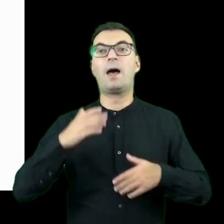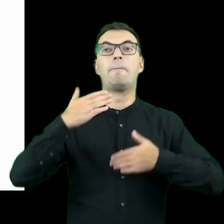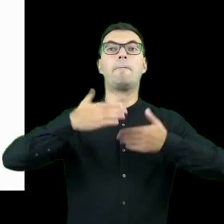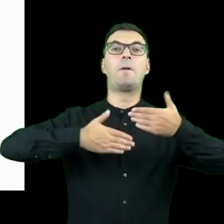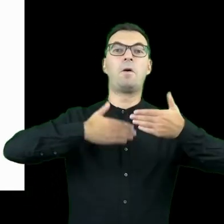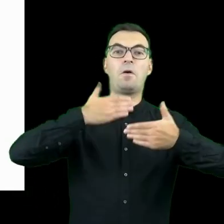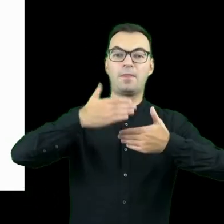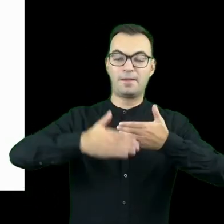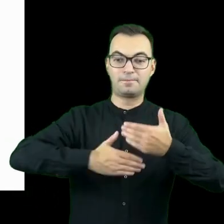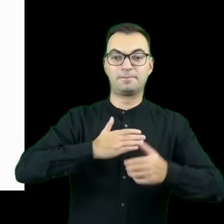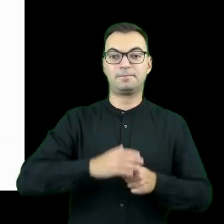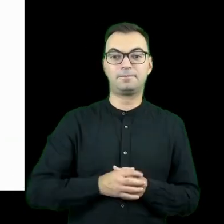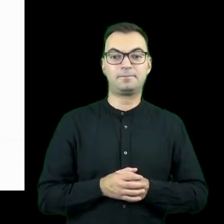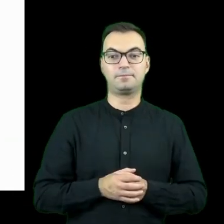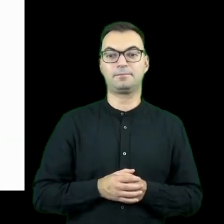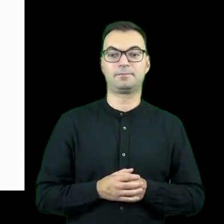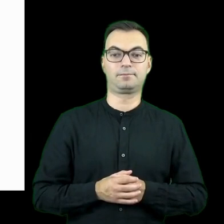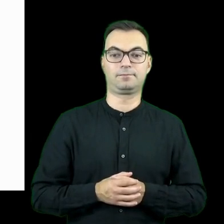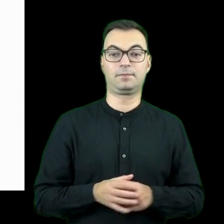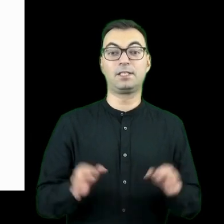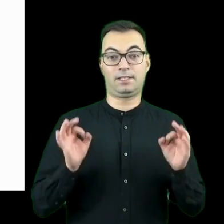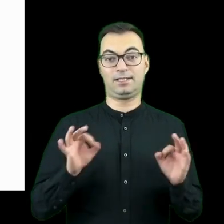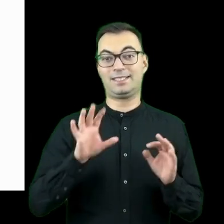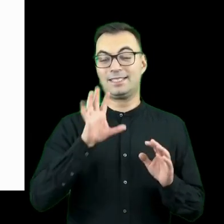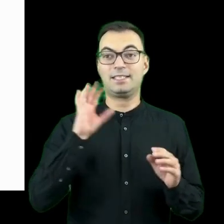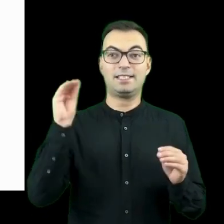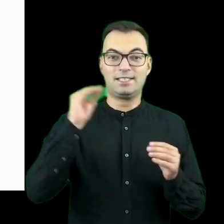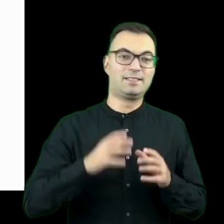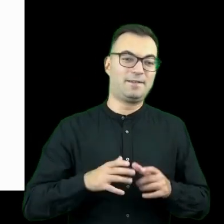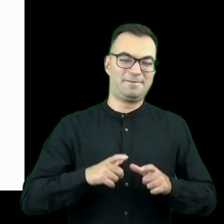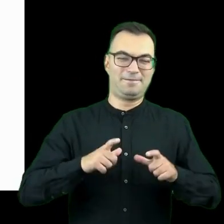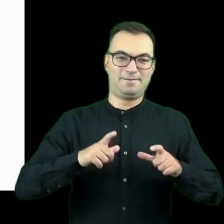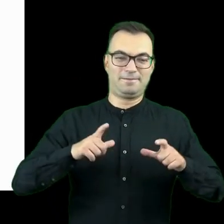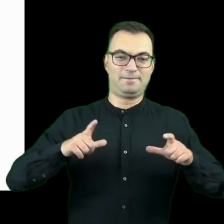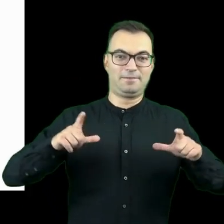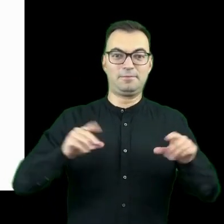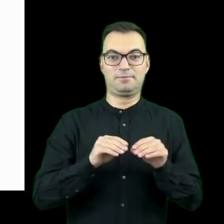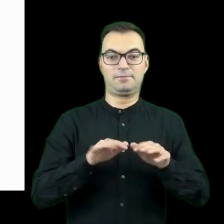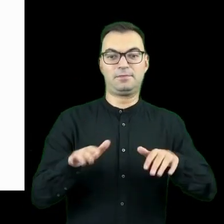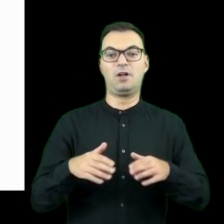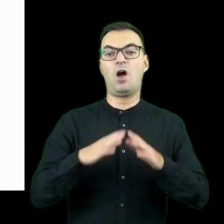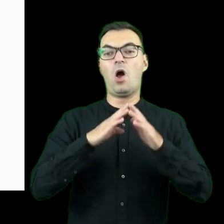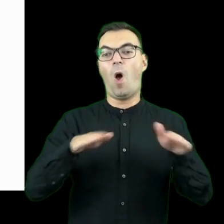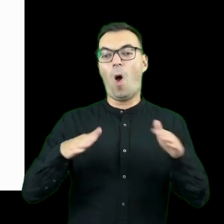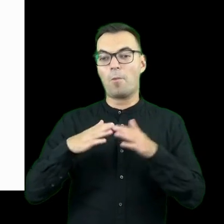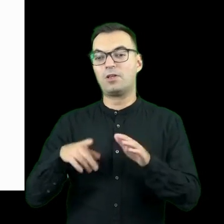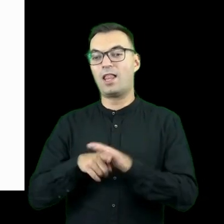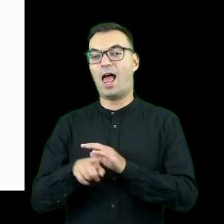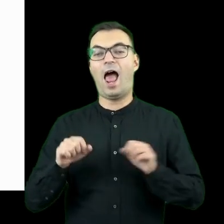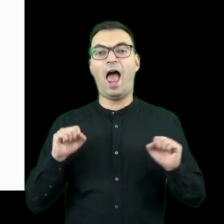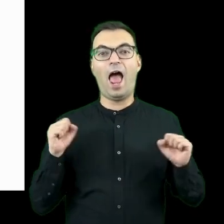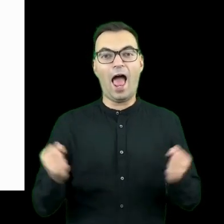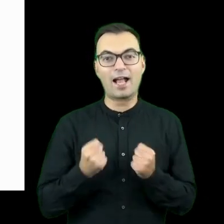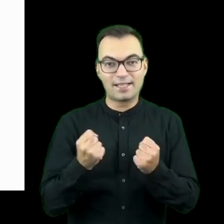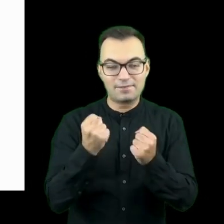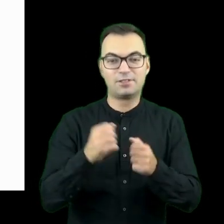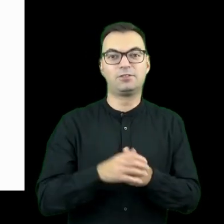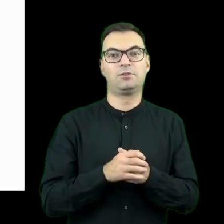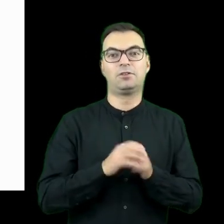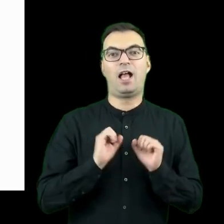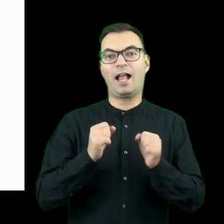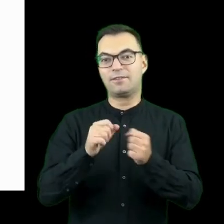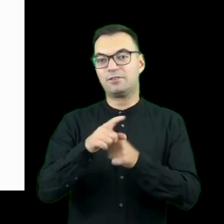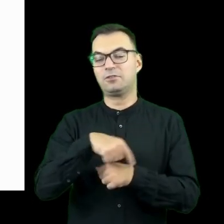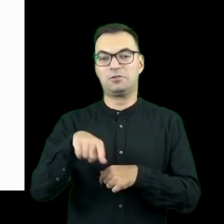Docelowo zaczęli obecnie starają się jeszcze szerzej doskalować, tworząc obozy dla aktywistów, którzy dalej mogą tworzyć takie